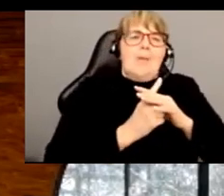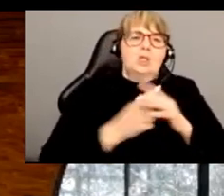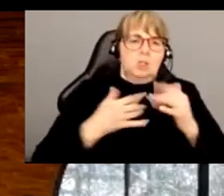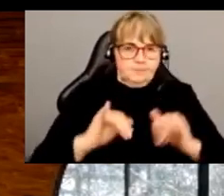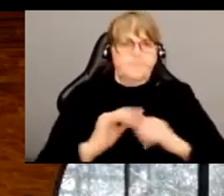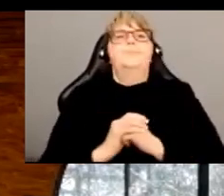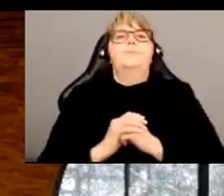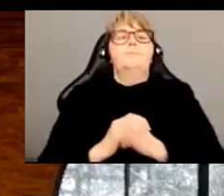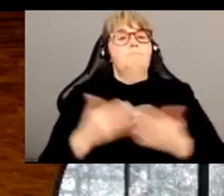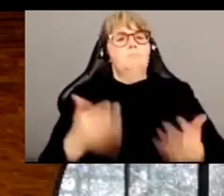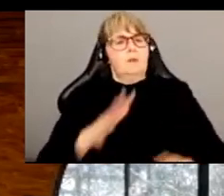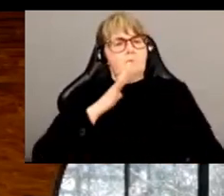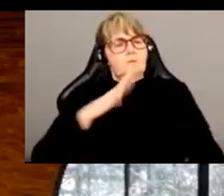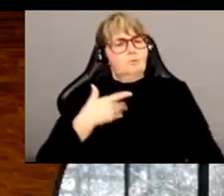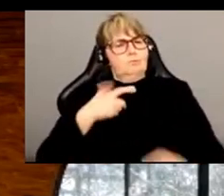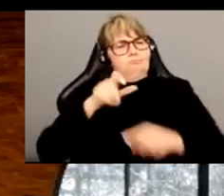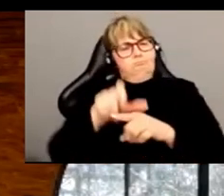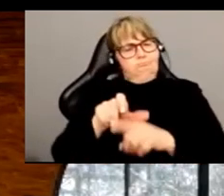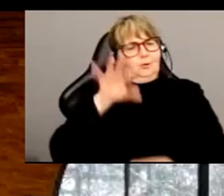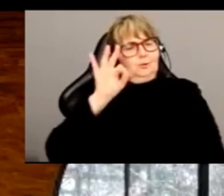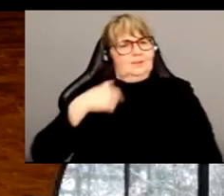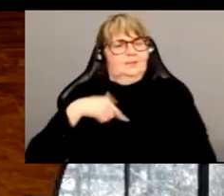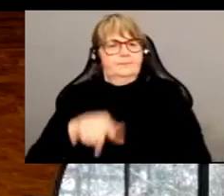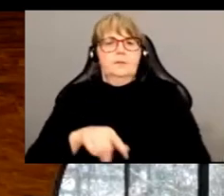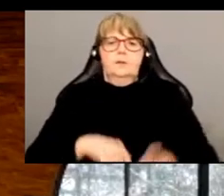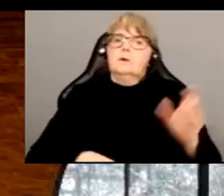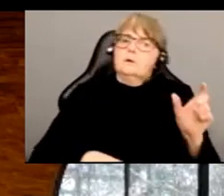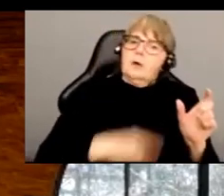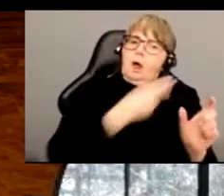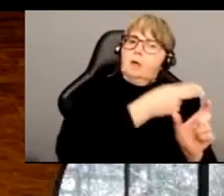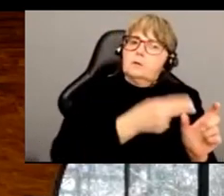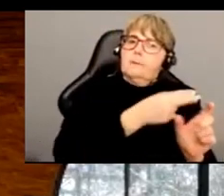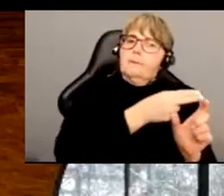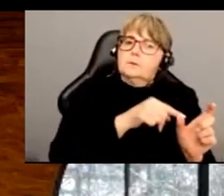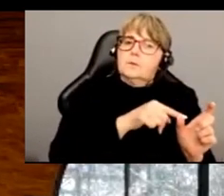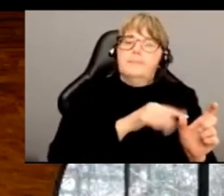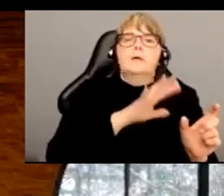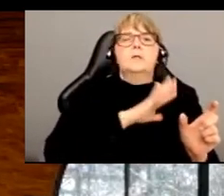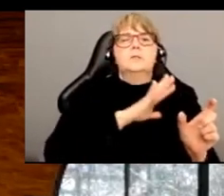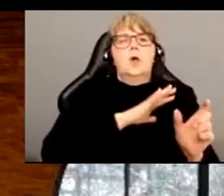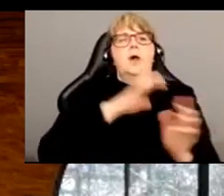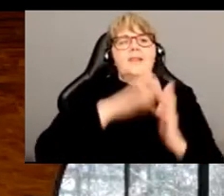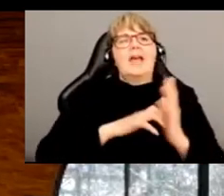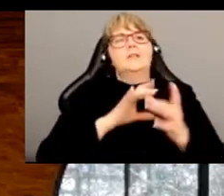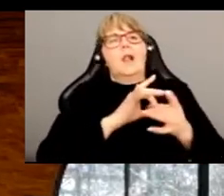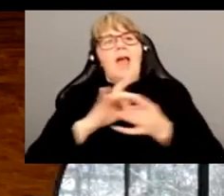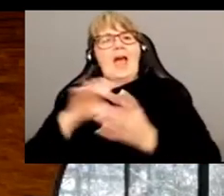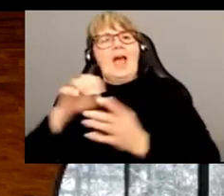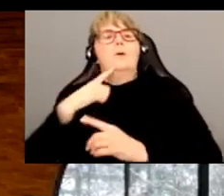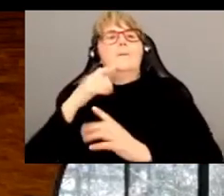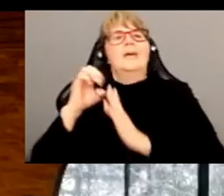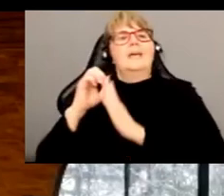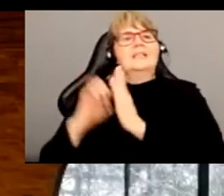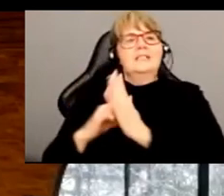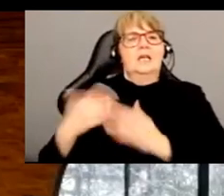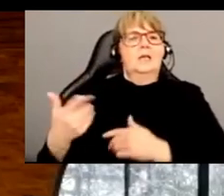Je trouve ça important de parler d'un tel sujet parce que le mot handicap, il revient d'à peu près tous les textes d'introduction à l'éthique animale. On l